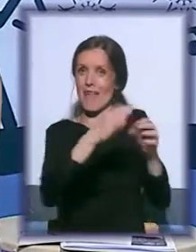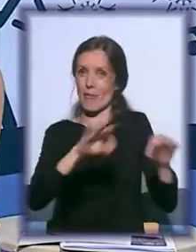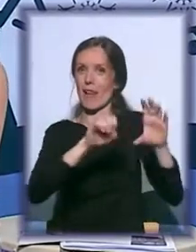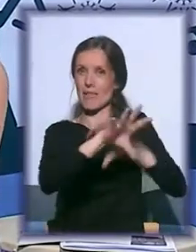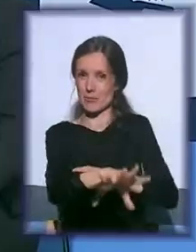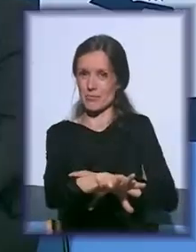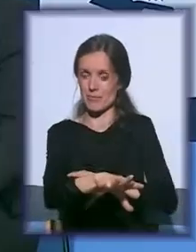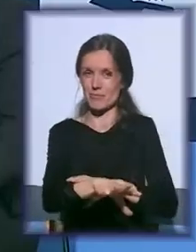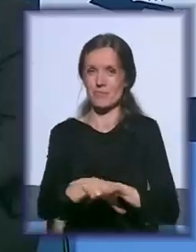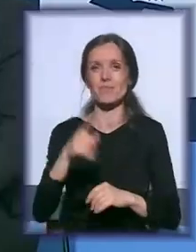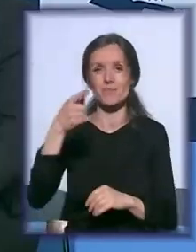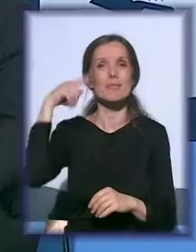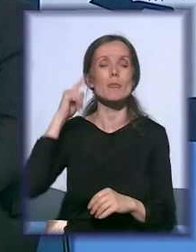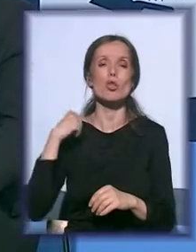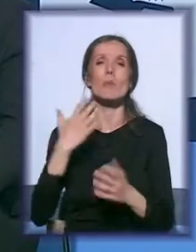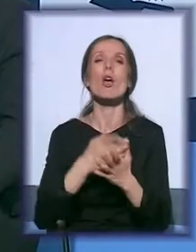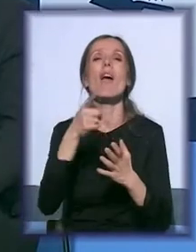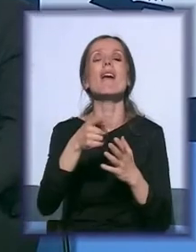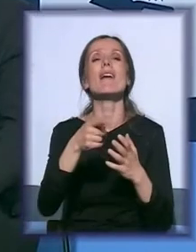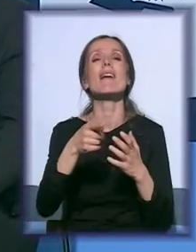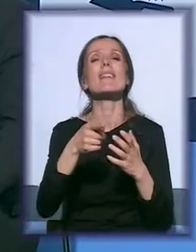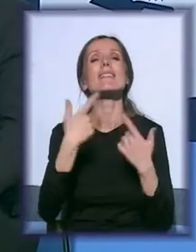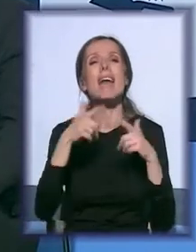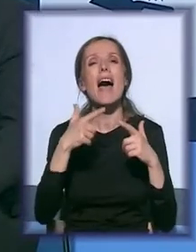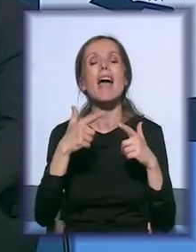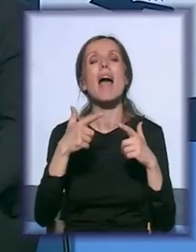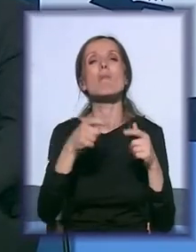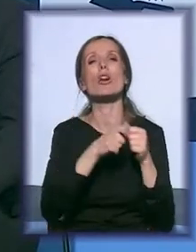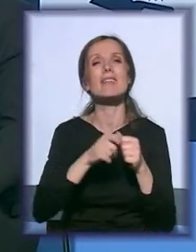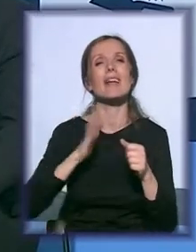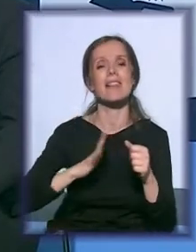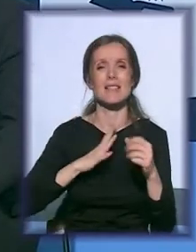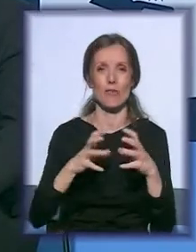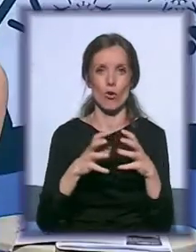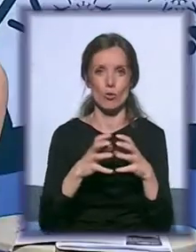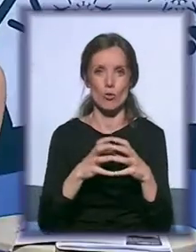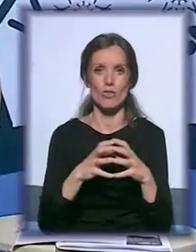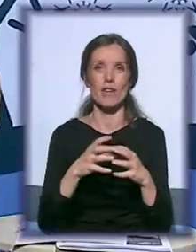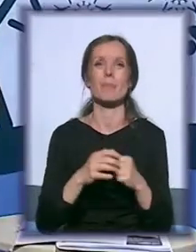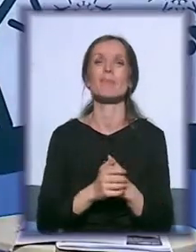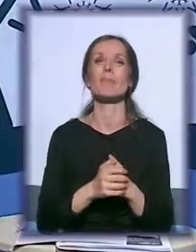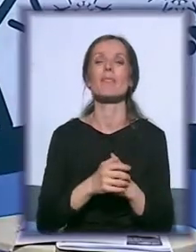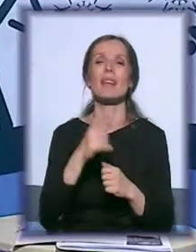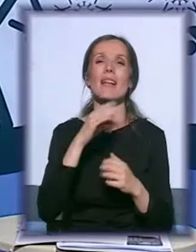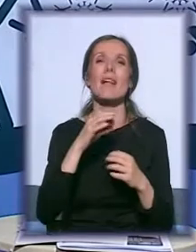organizacije civilnog društva. Ovo je nazvali prvi sajam i tako je stalo. I sam tako stalo govorim. To je malo i širi